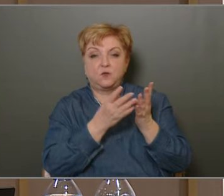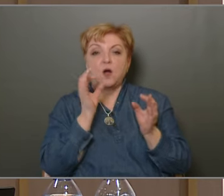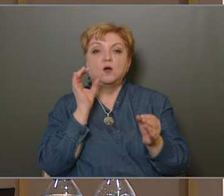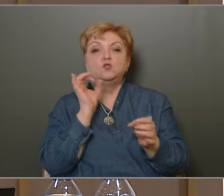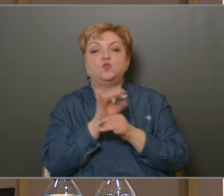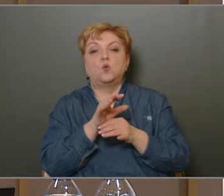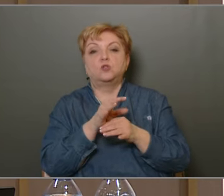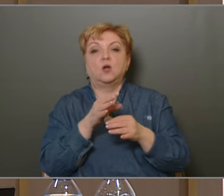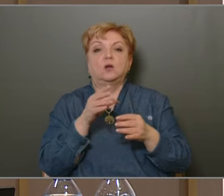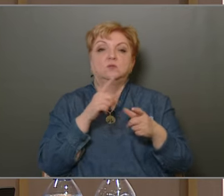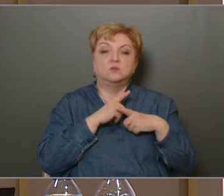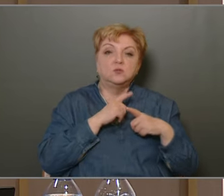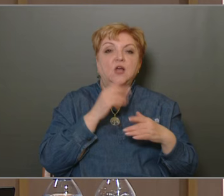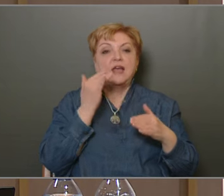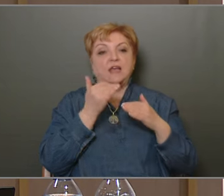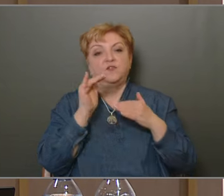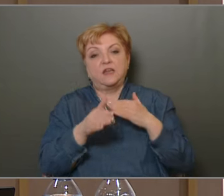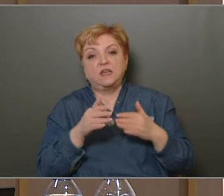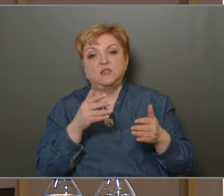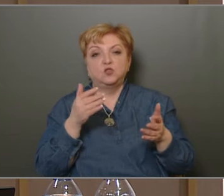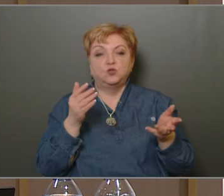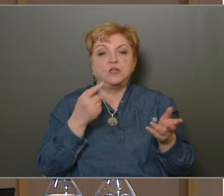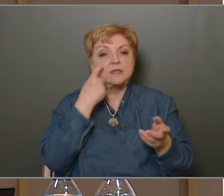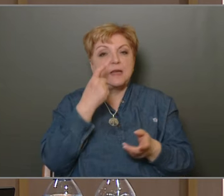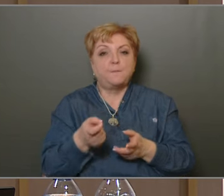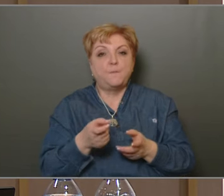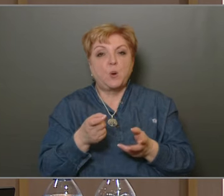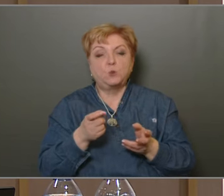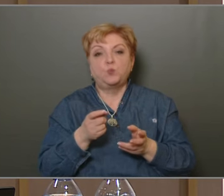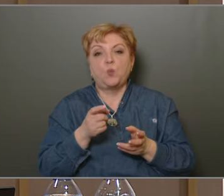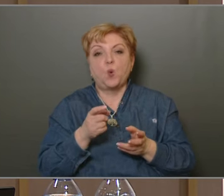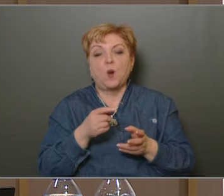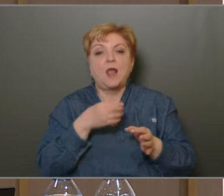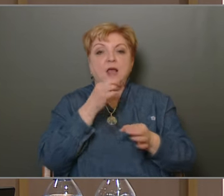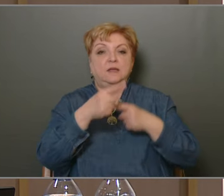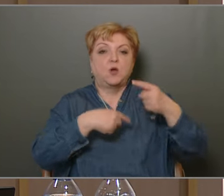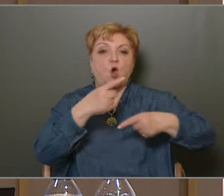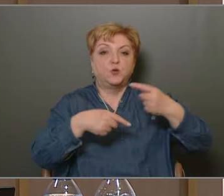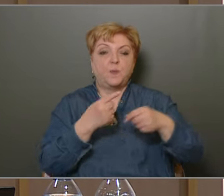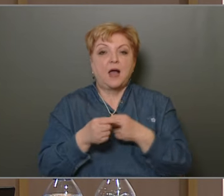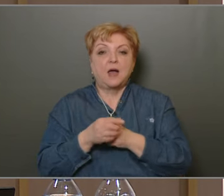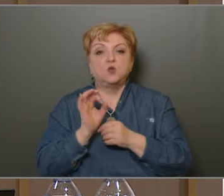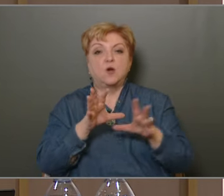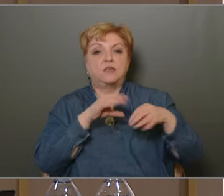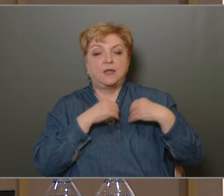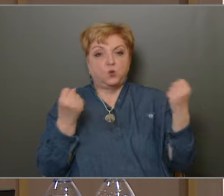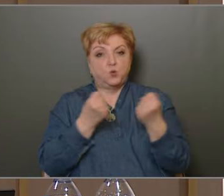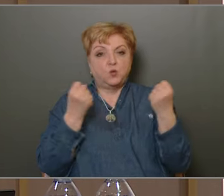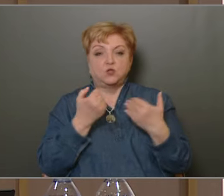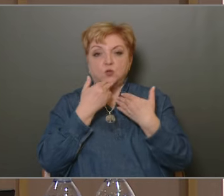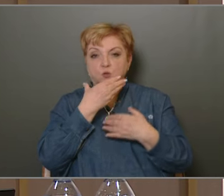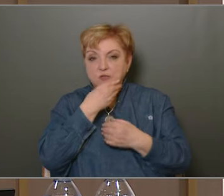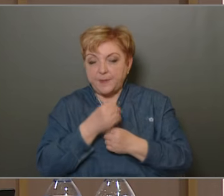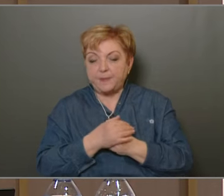gyorsan reagálnak, rúgálmasak még hétvégén is. Tehát ilyen szempontból azt gondolom, hogy ez is egy hagyomány, hogy jó az együttműködés, ezt